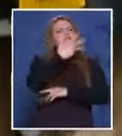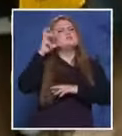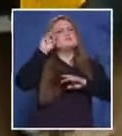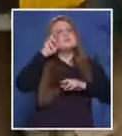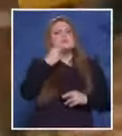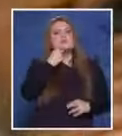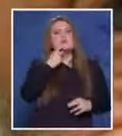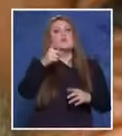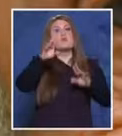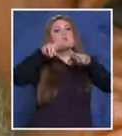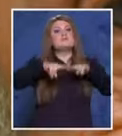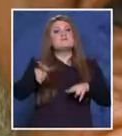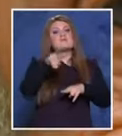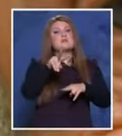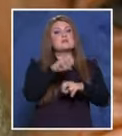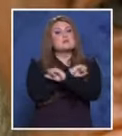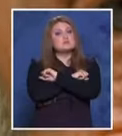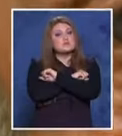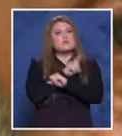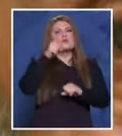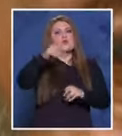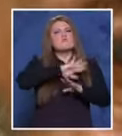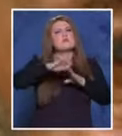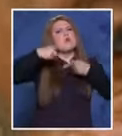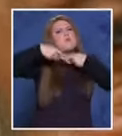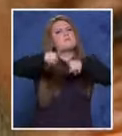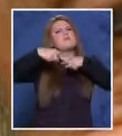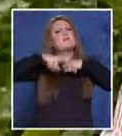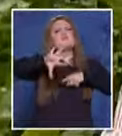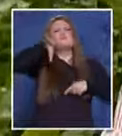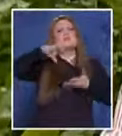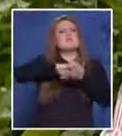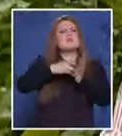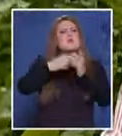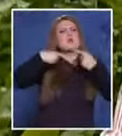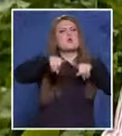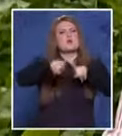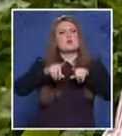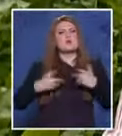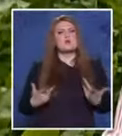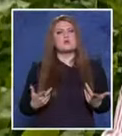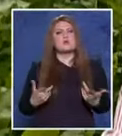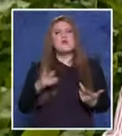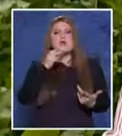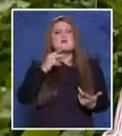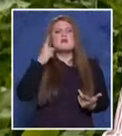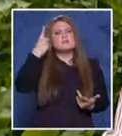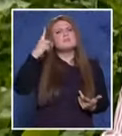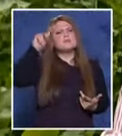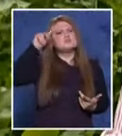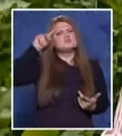когато остават безработни. Юрдан е веч не обвиняван в Махалата. Отреща има една цеца мител, казва.